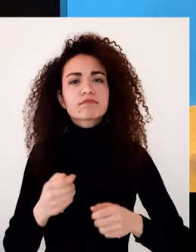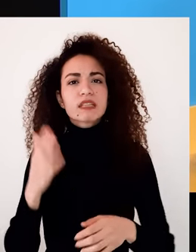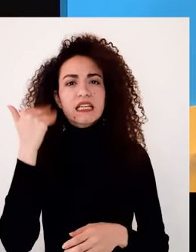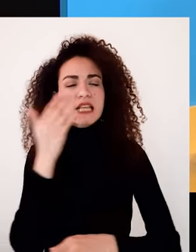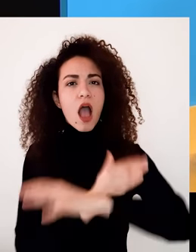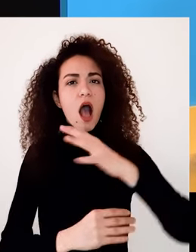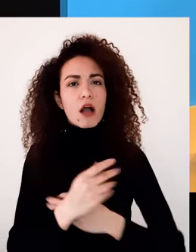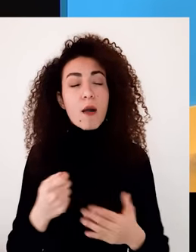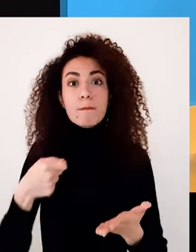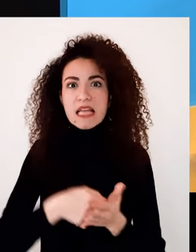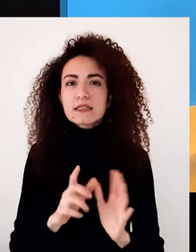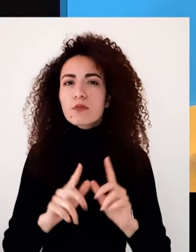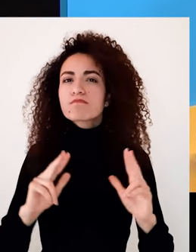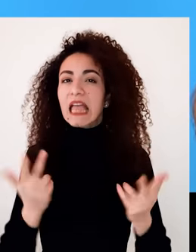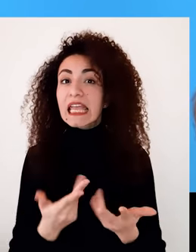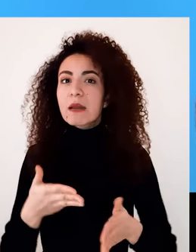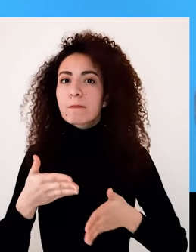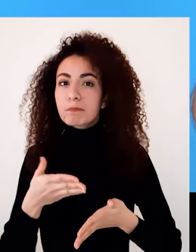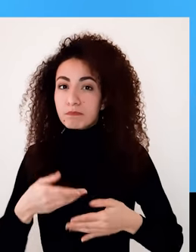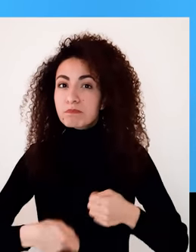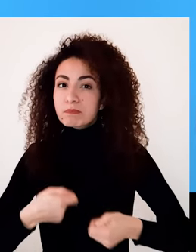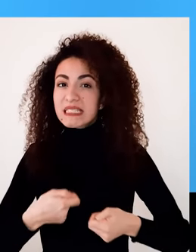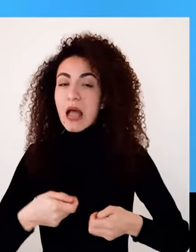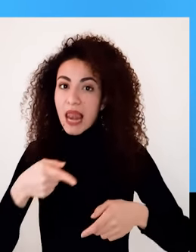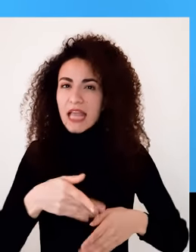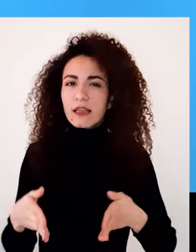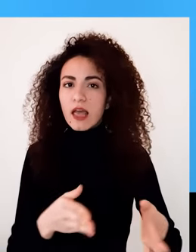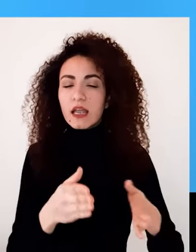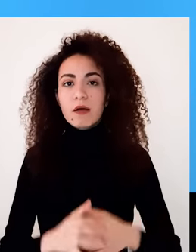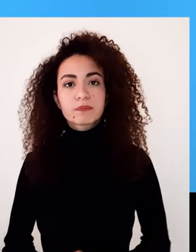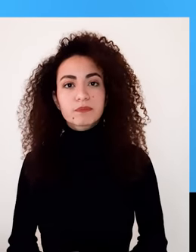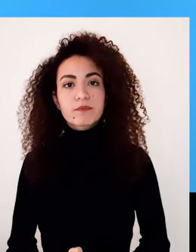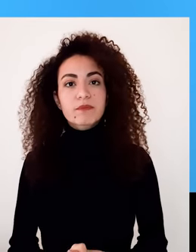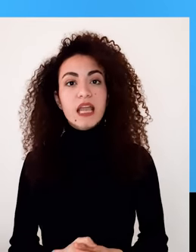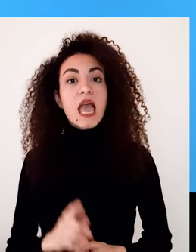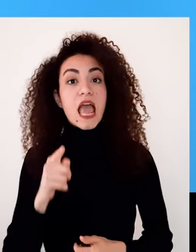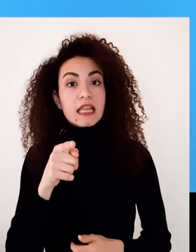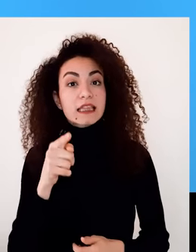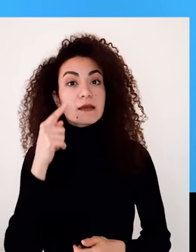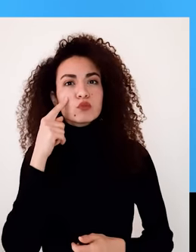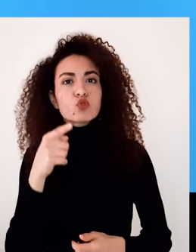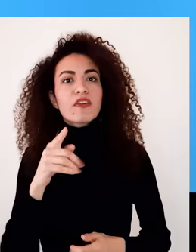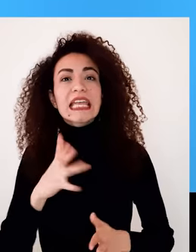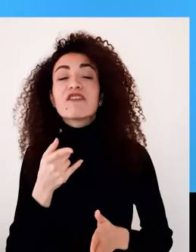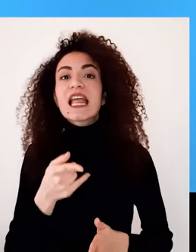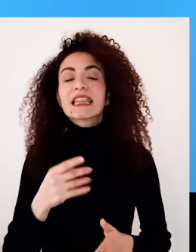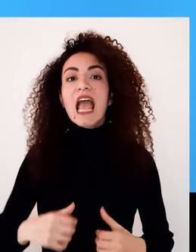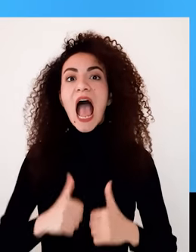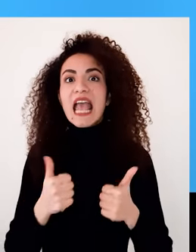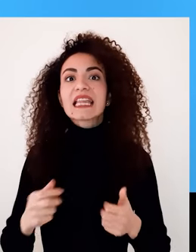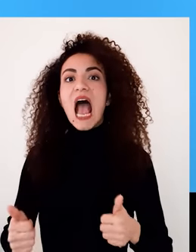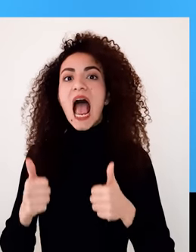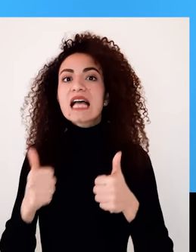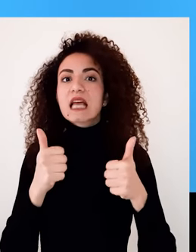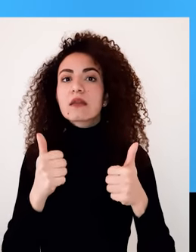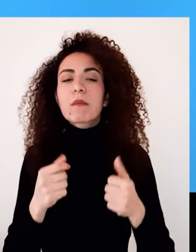ذويات الإعاقة أن يؤثرنا على محيطهم؟ من الطرق الأكثر وقعاً على المحيط هو عندما تجدين طريقك لعيش حياة مزدهرة